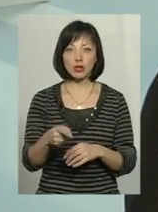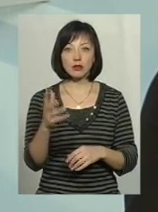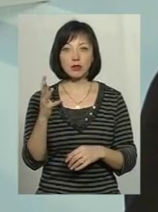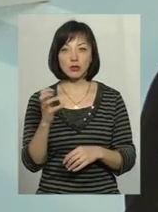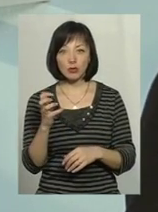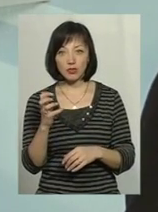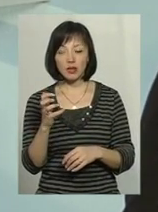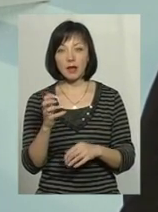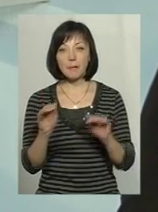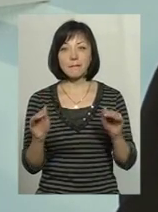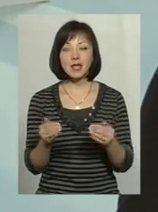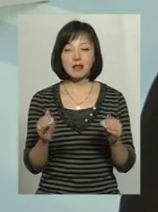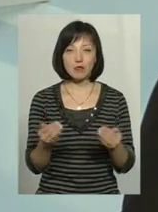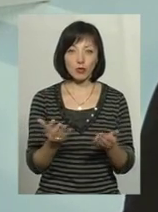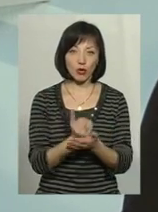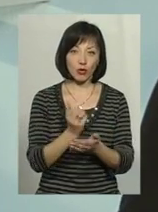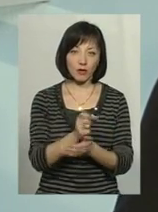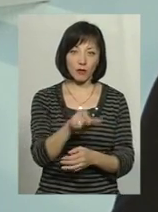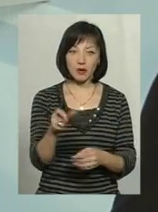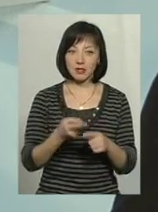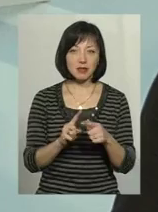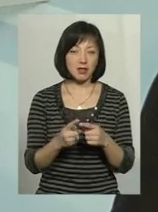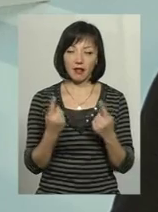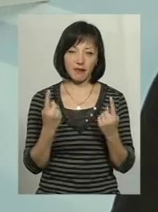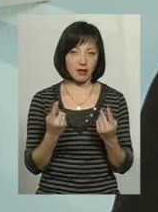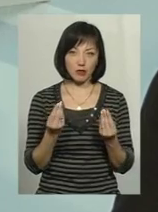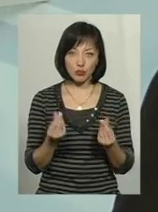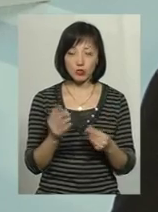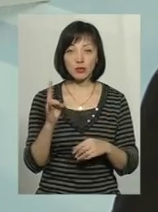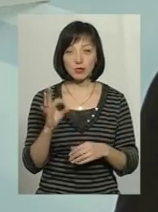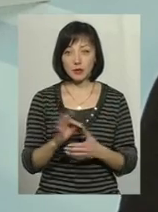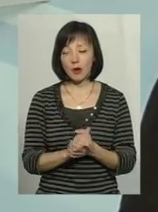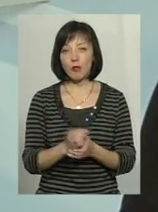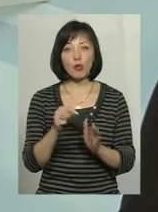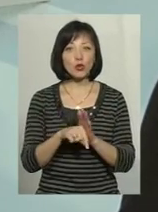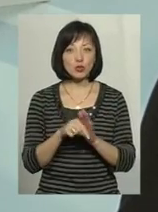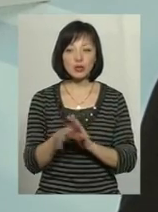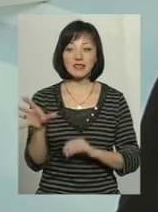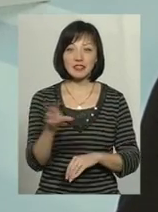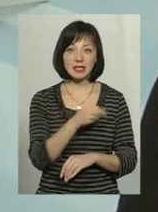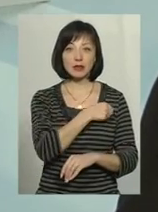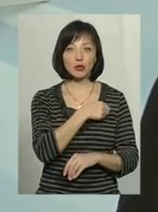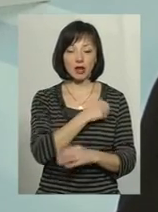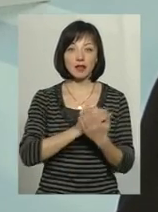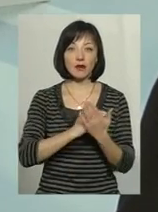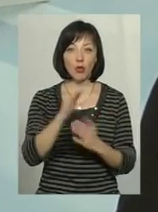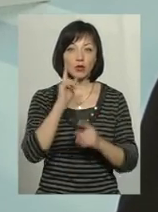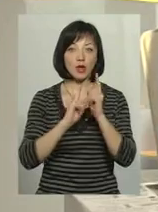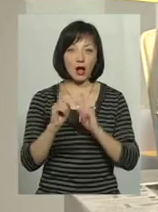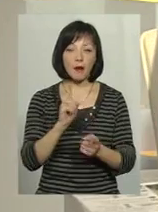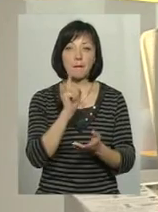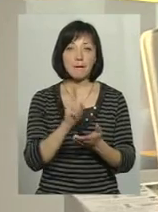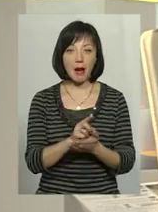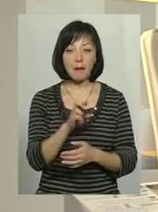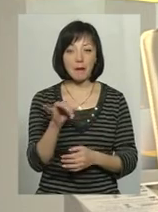неоподаткований в мінімумі доходів громадян, тому це невелика сума, але... Тобто, по сути, всі депутати Верховної Ради мали